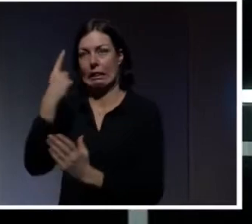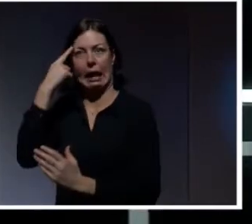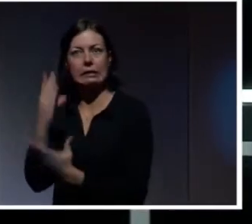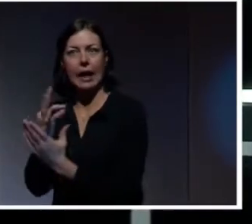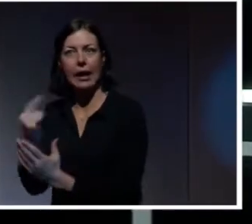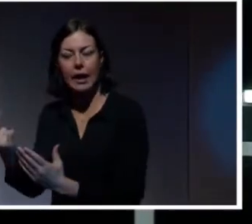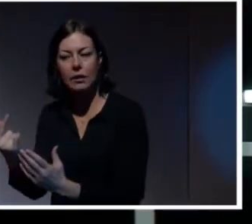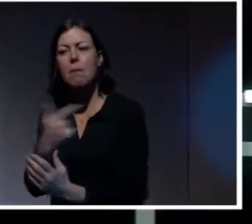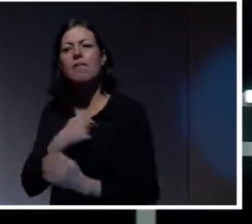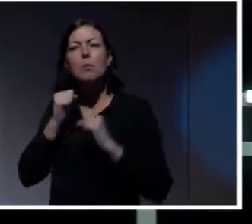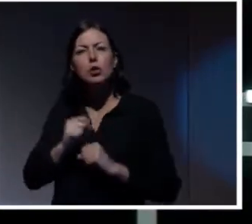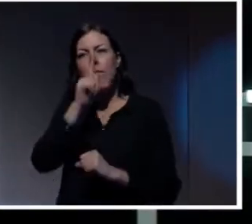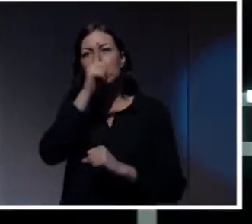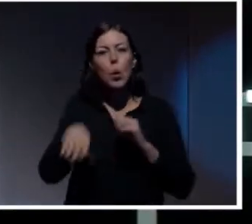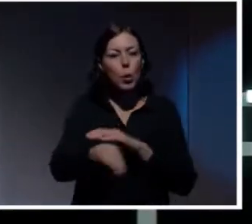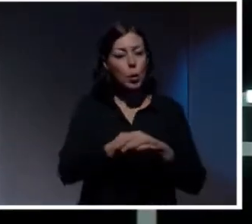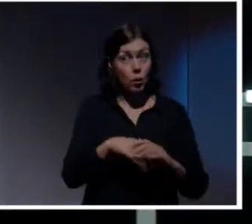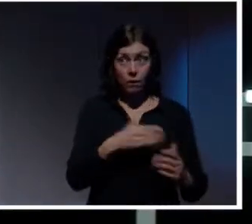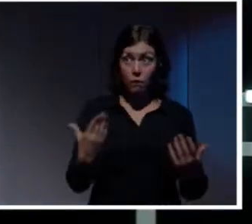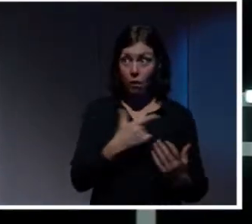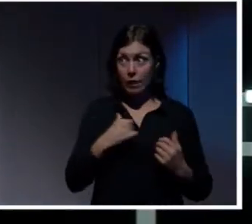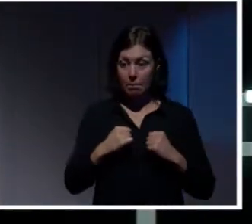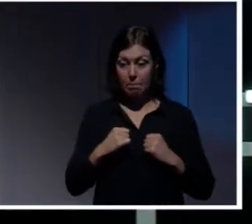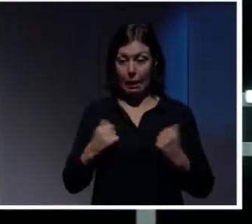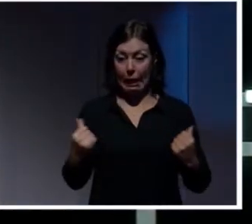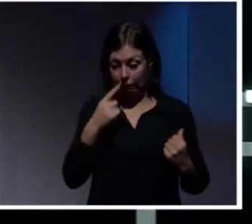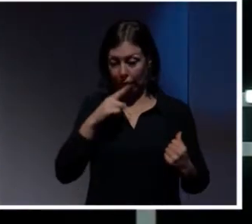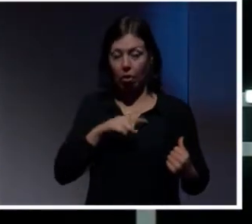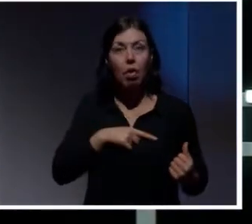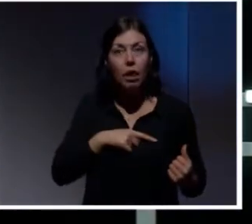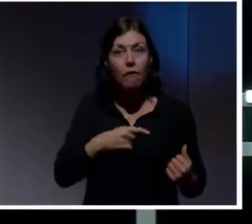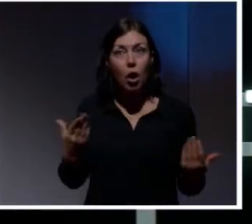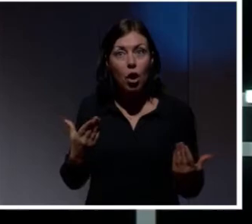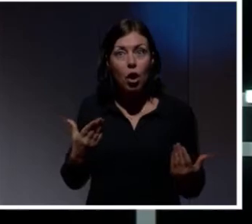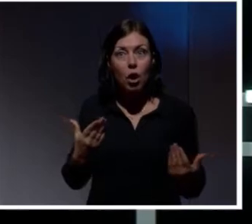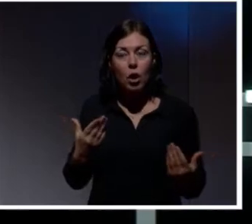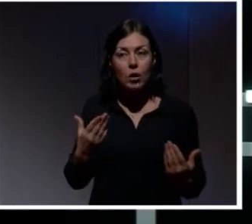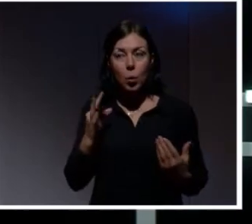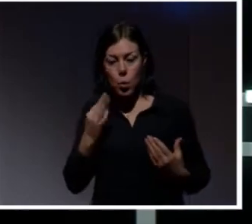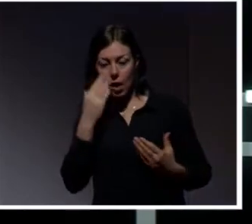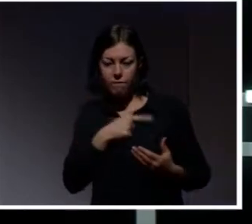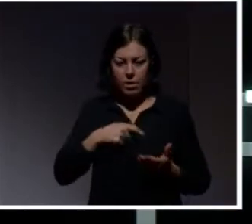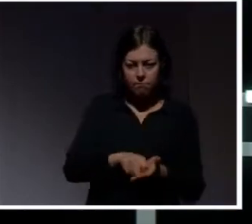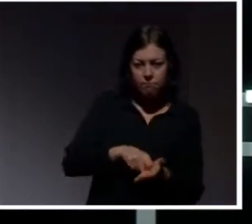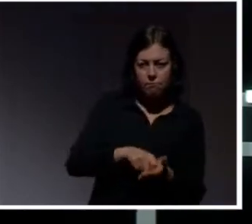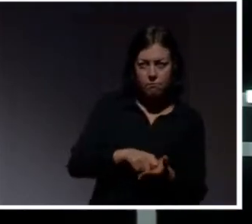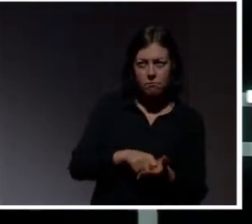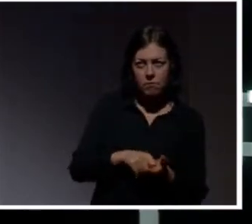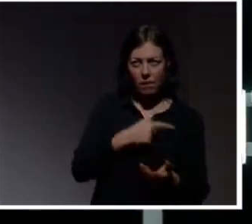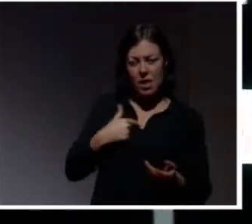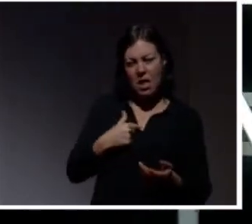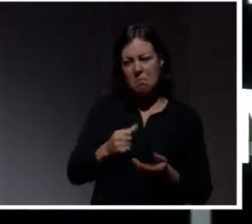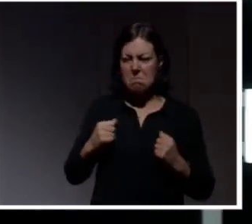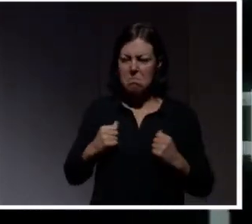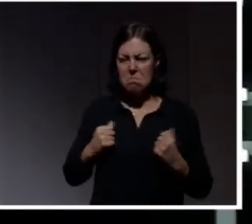förstå grunden. Vad är vi beredda att utsätta oss för? Och när kan vi kalkylera? Vi är beredda att betala ett visst